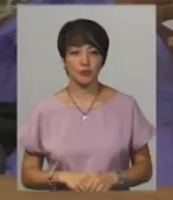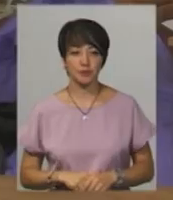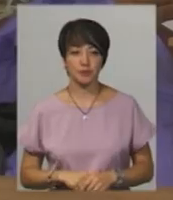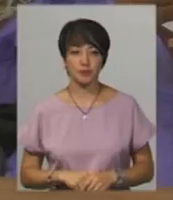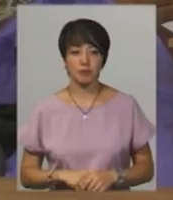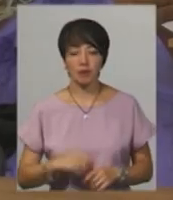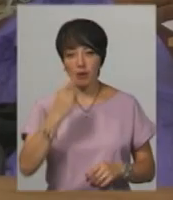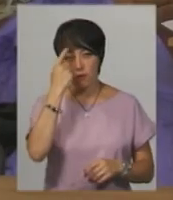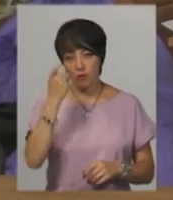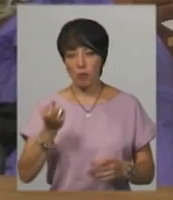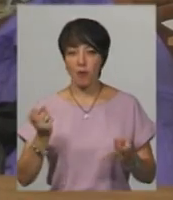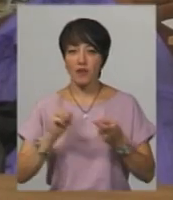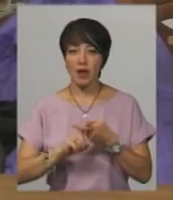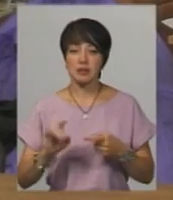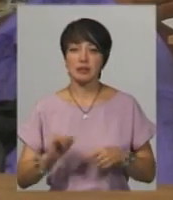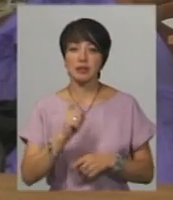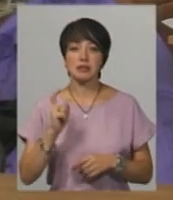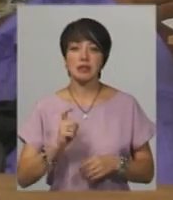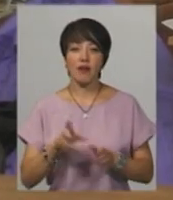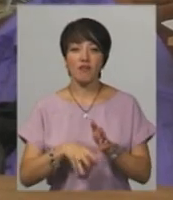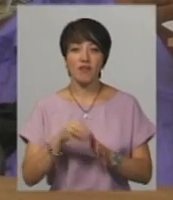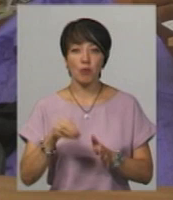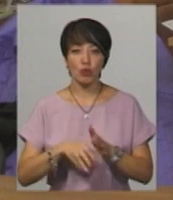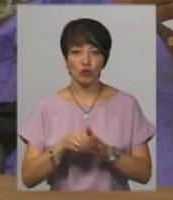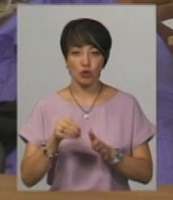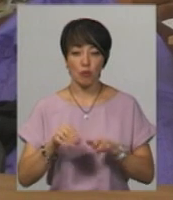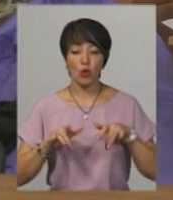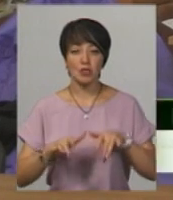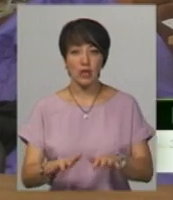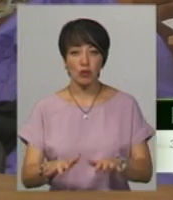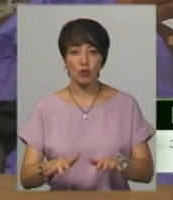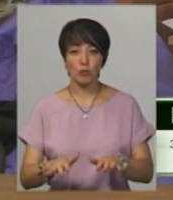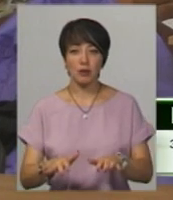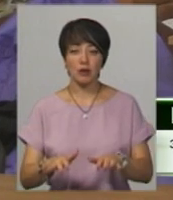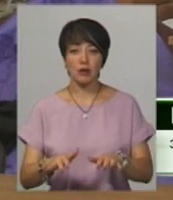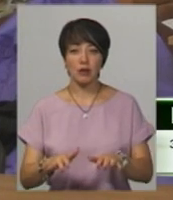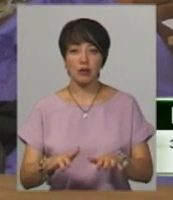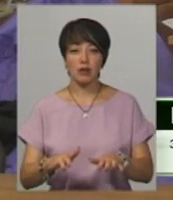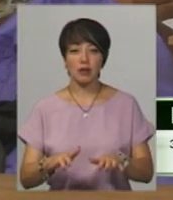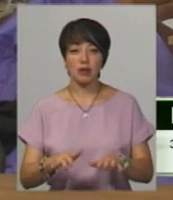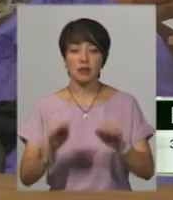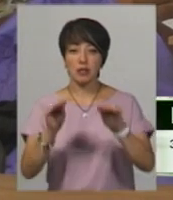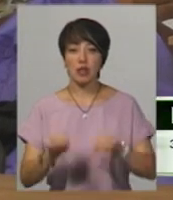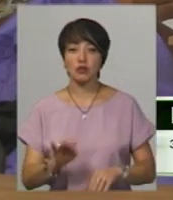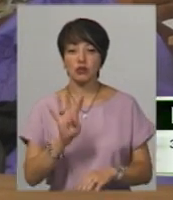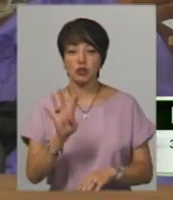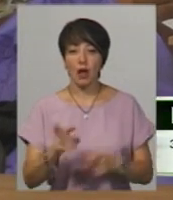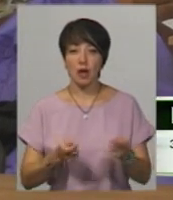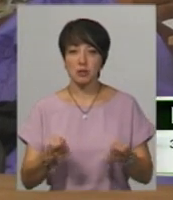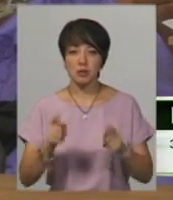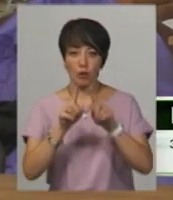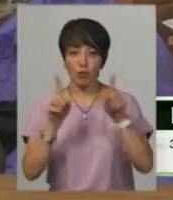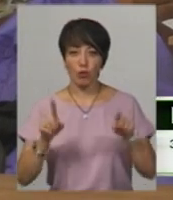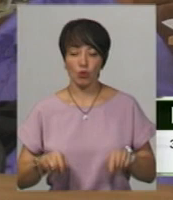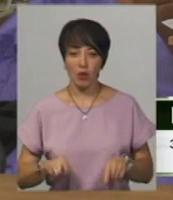Повідомлень, пов'язаний безпосередньо з виборчим процесом, складено 4 адміністративних протоколи.